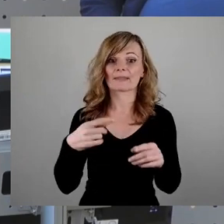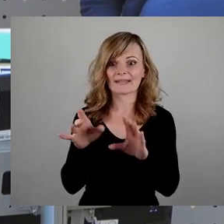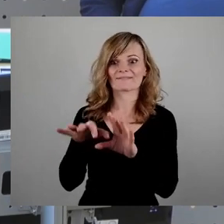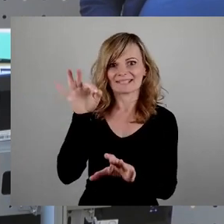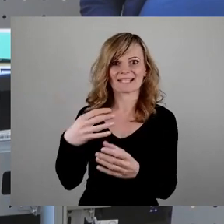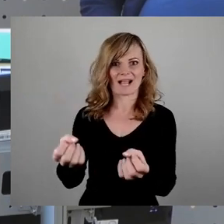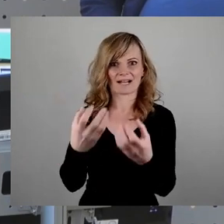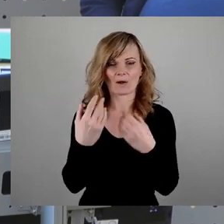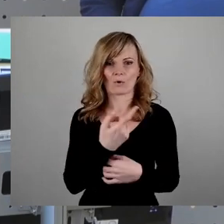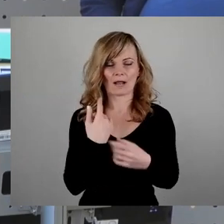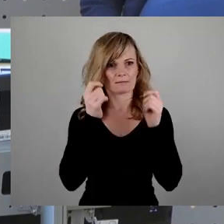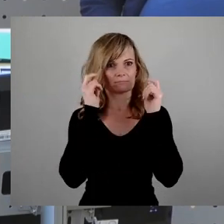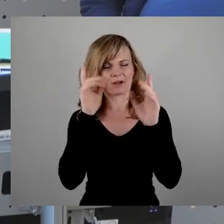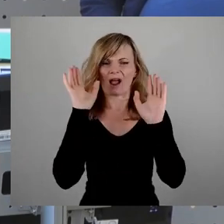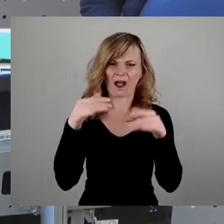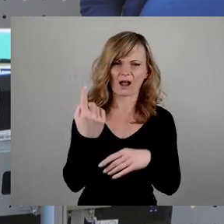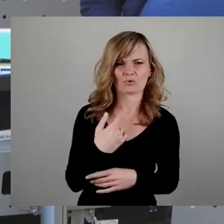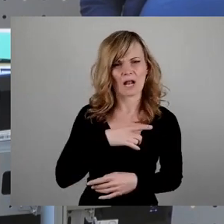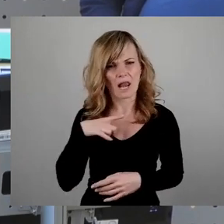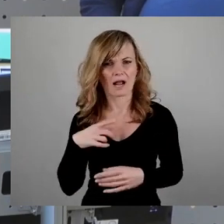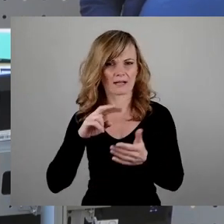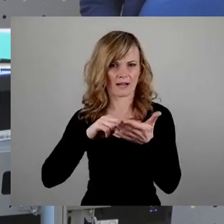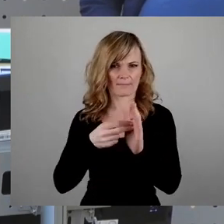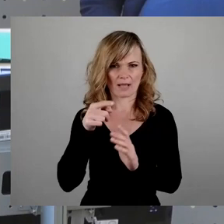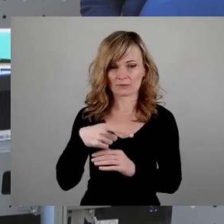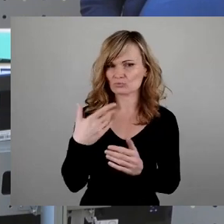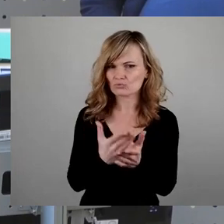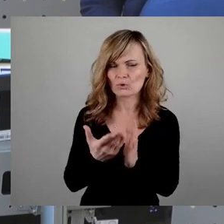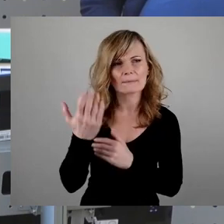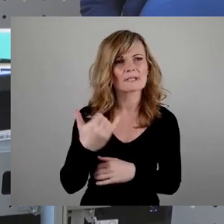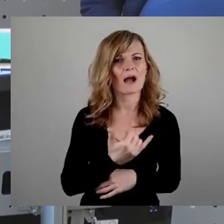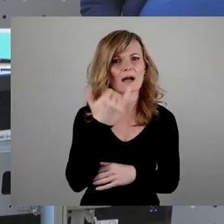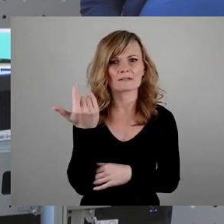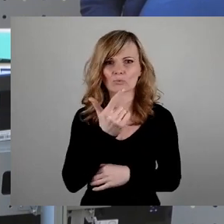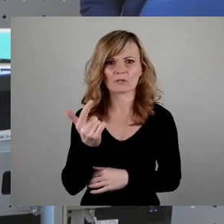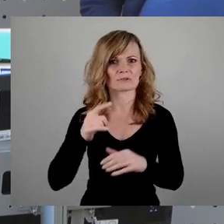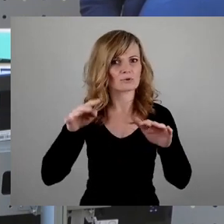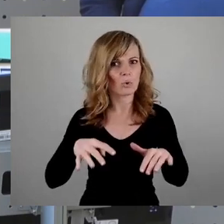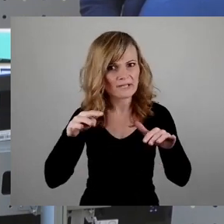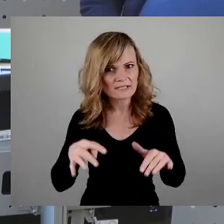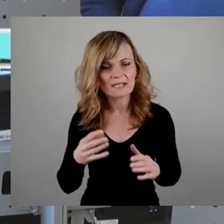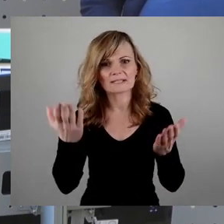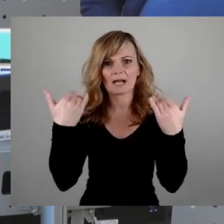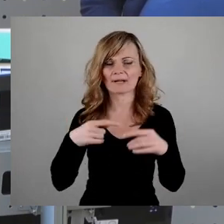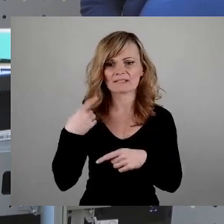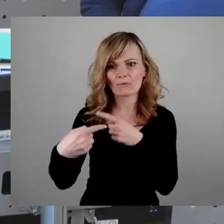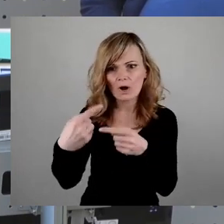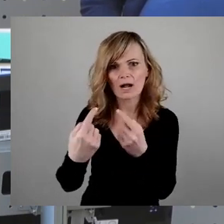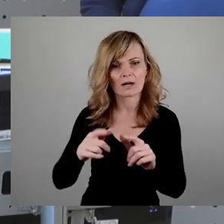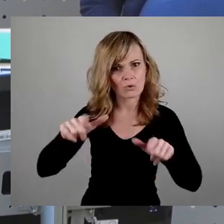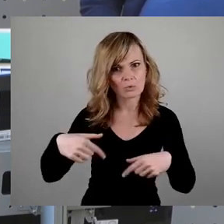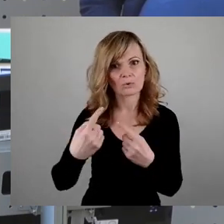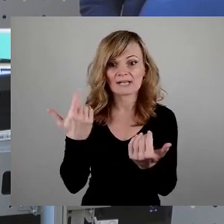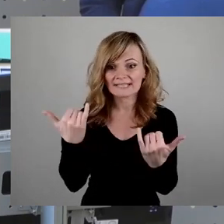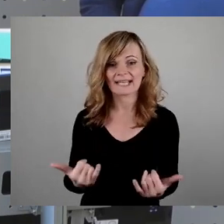Alles sei längst geplant. Es handelte sich um einen bereits im Jahre 2019 angeschobenen Vorgang, der nun endlich